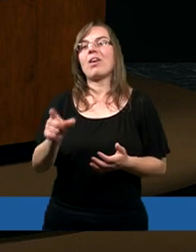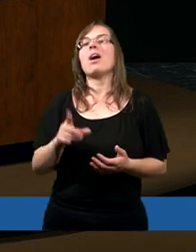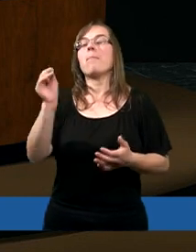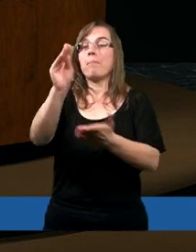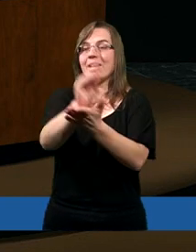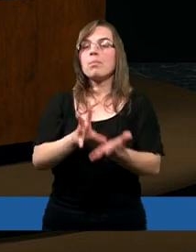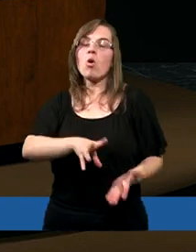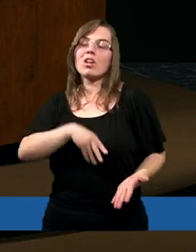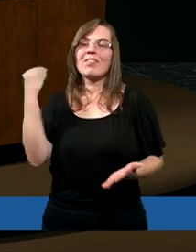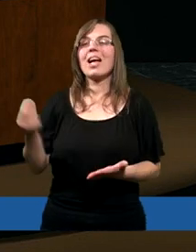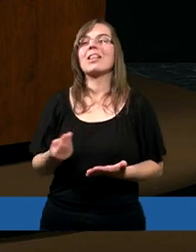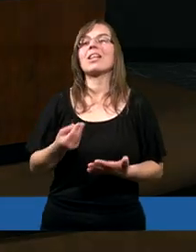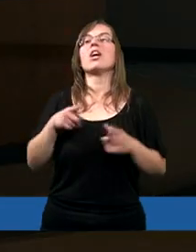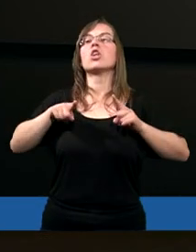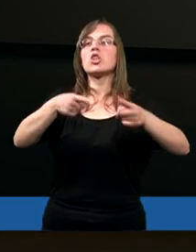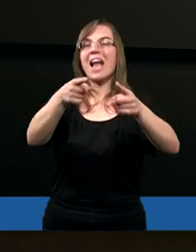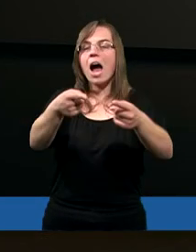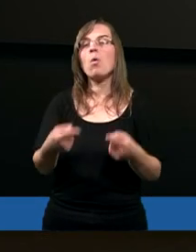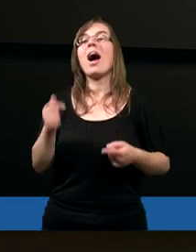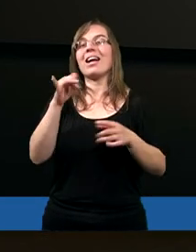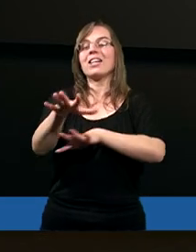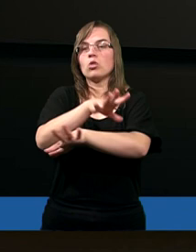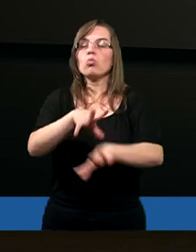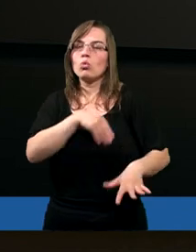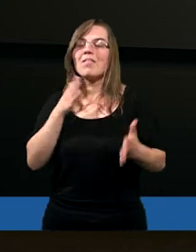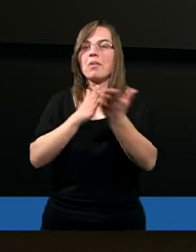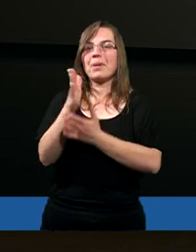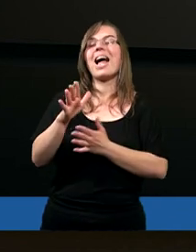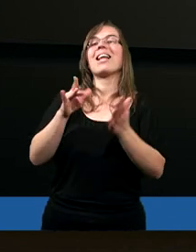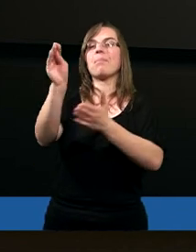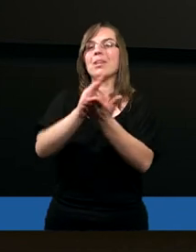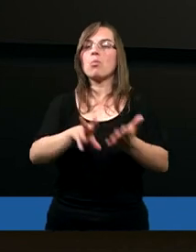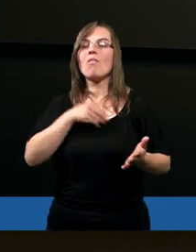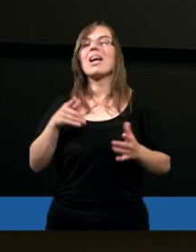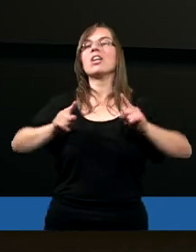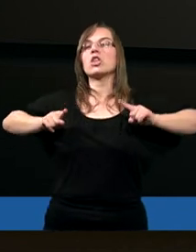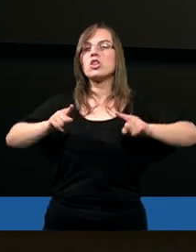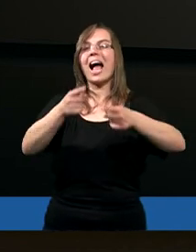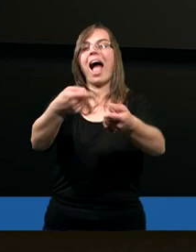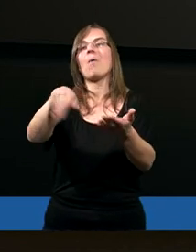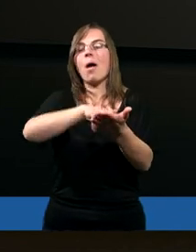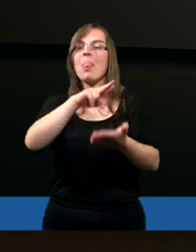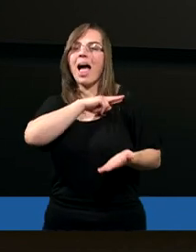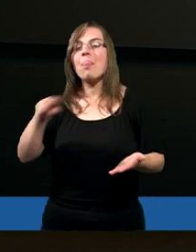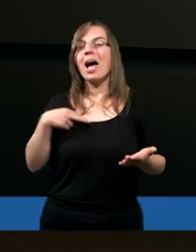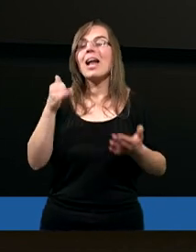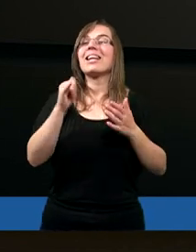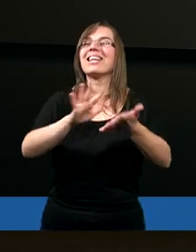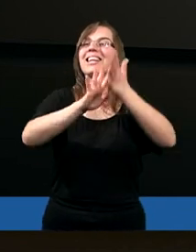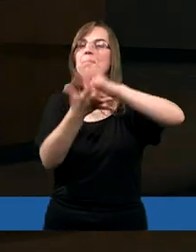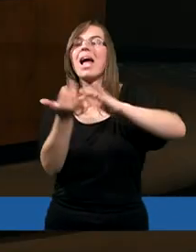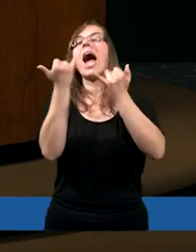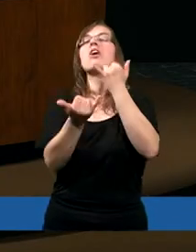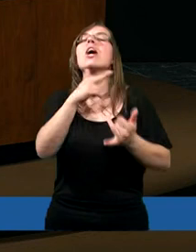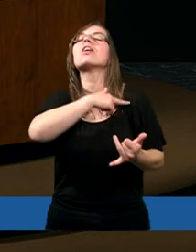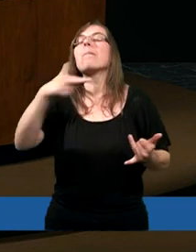Pismo Święte działa na mnie osobiście, znaczy Duch Święty przez Pismo Święte działa na mnie osobiście, działa na każdego z nas osobiście, prawda, i On zmienia